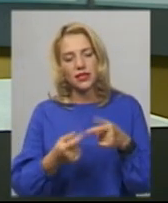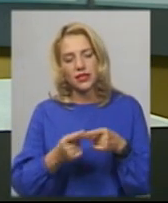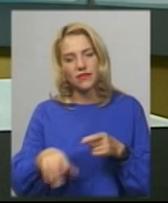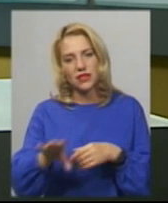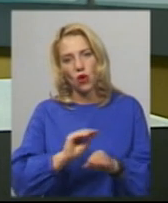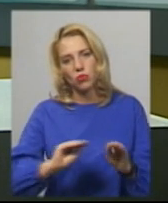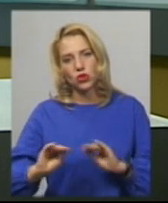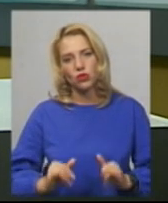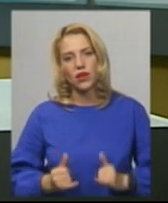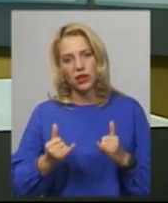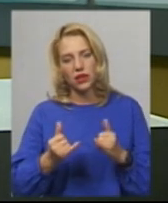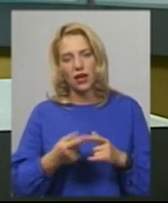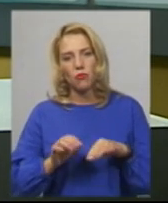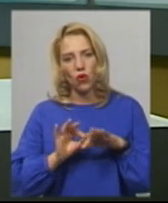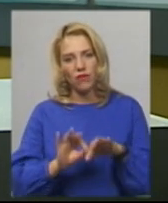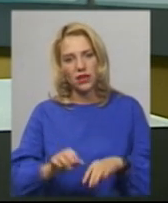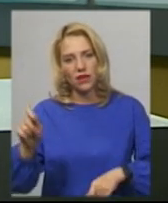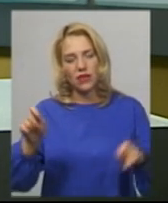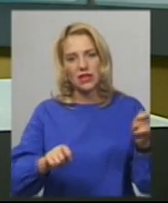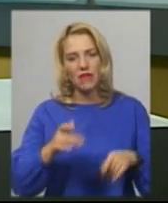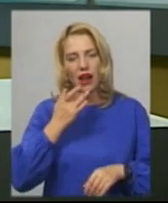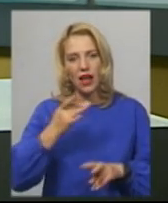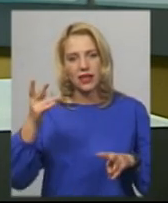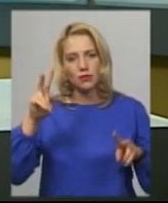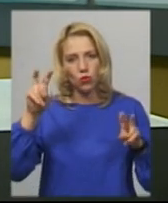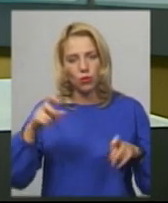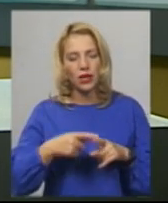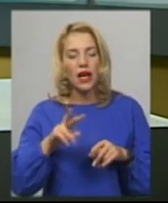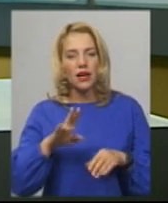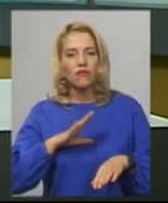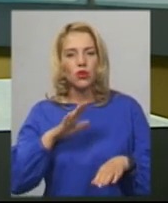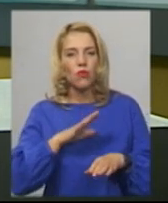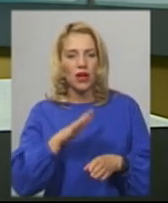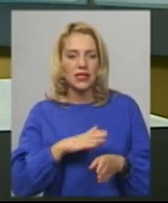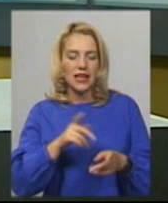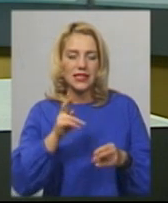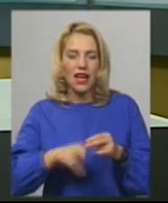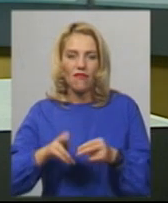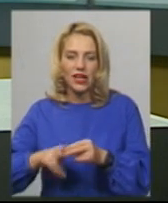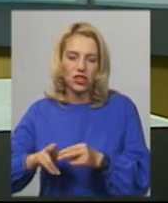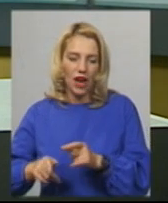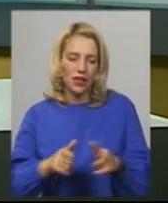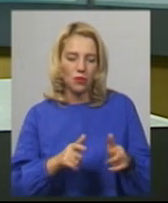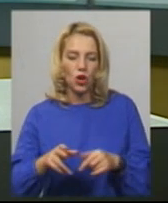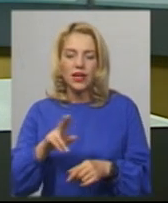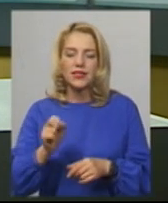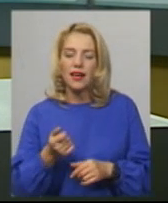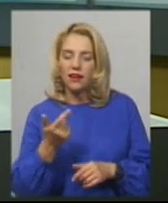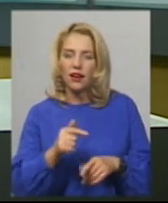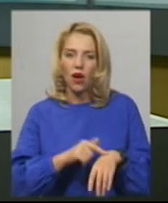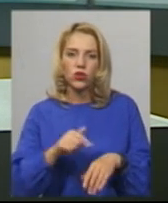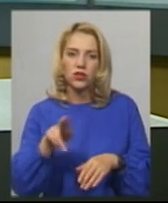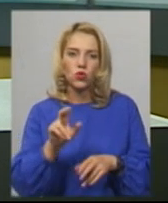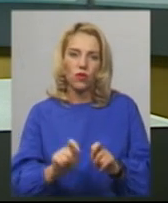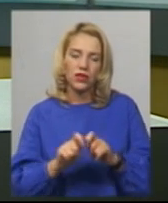облаштували для проведення фестивалю «Республіка». Як сьогодні відбувалися завершальні приготування за кілька годин до відкриття, триденного